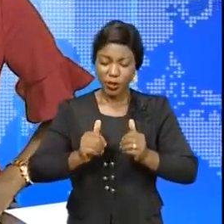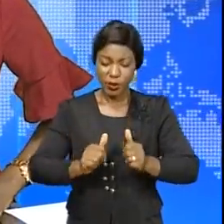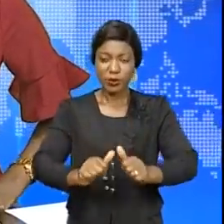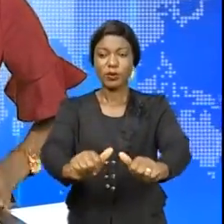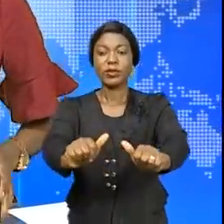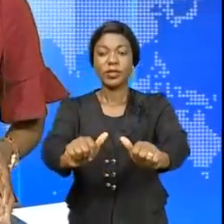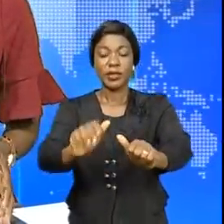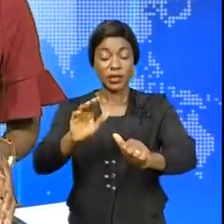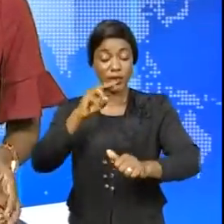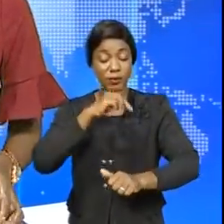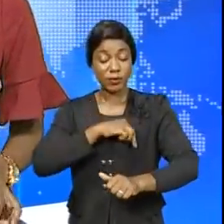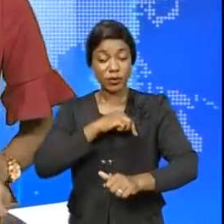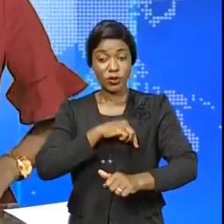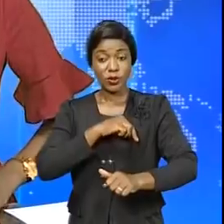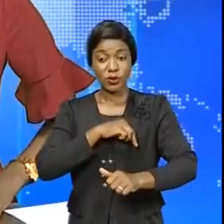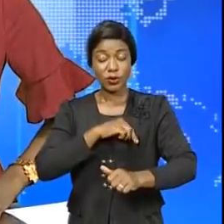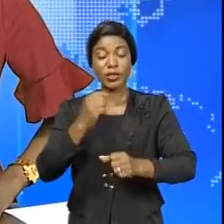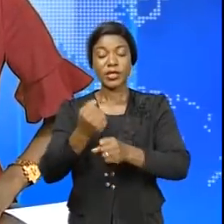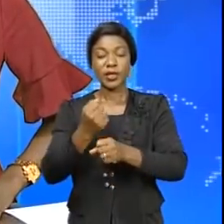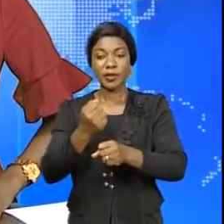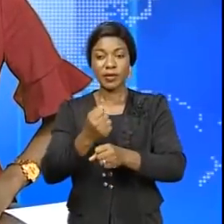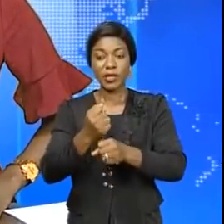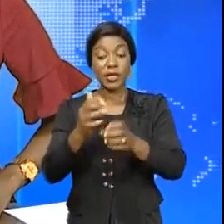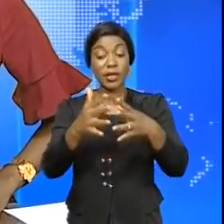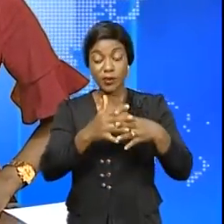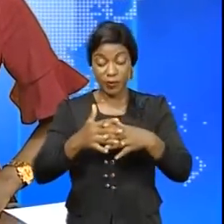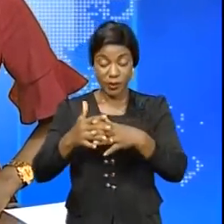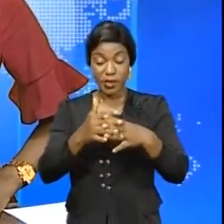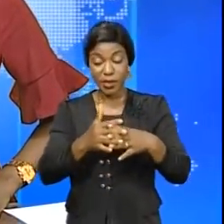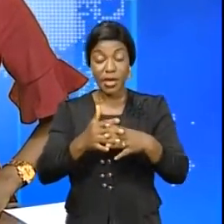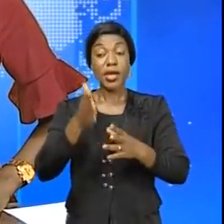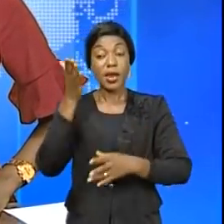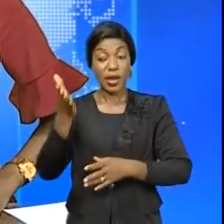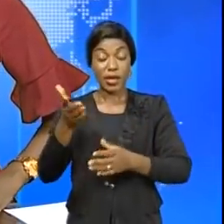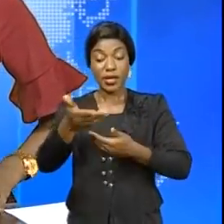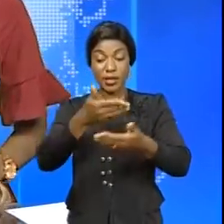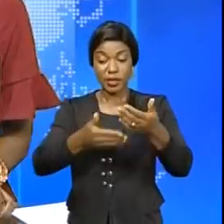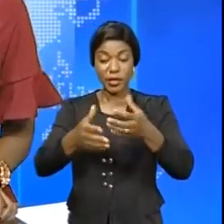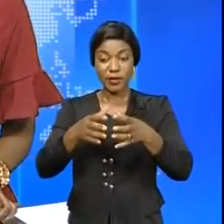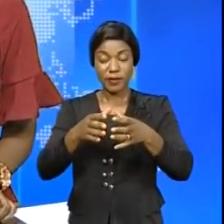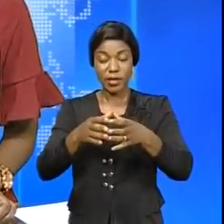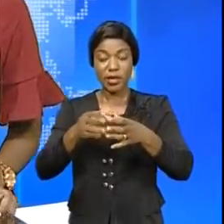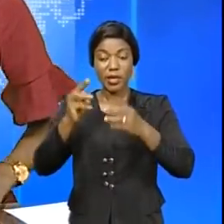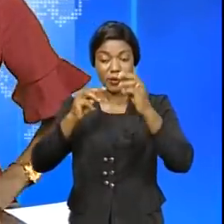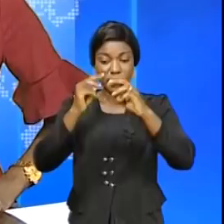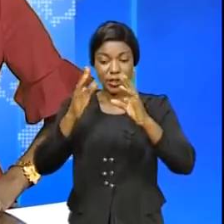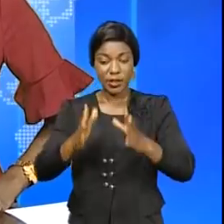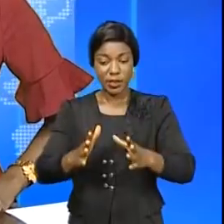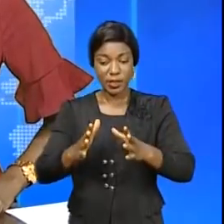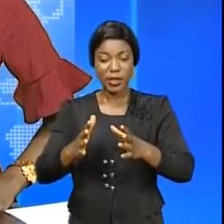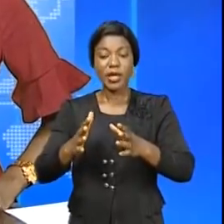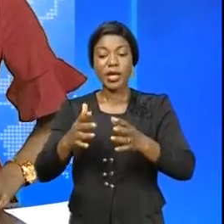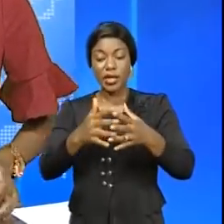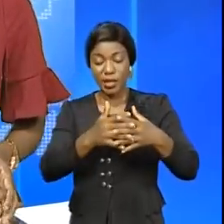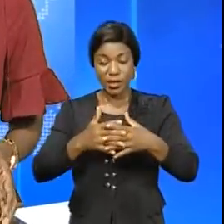aux Etats-Unis d'Amérique sur place à Toumatoubouana, à échanger avec le ministre de l'agriculture de l'état fédéré de New